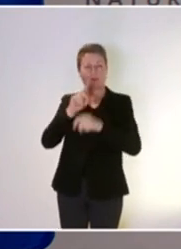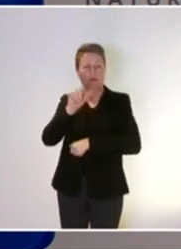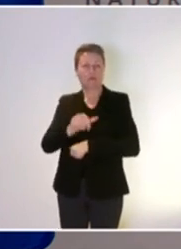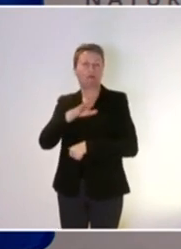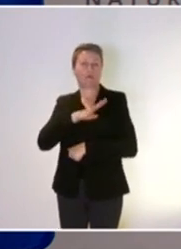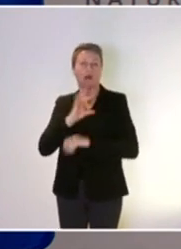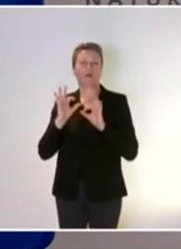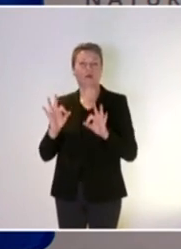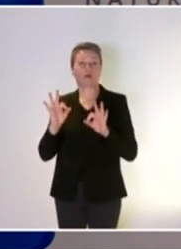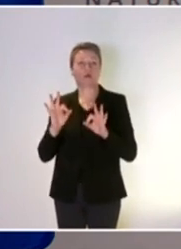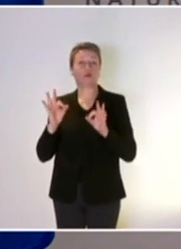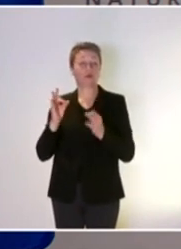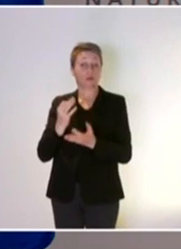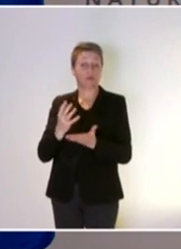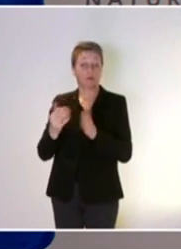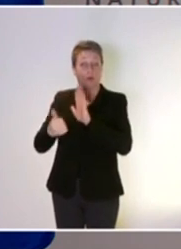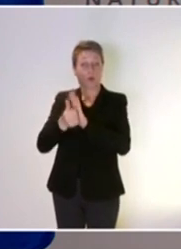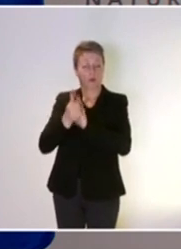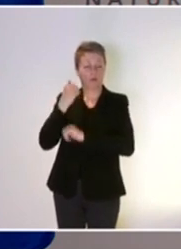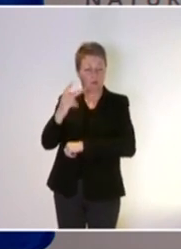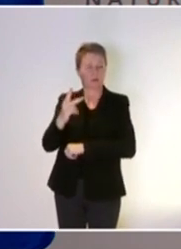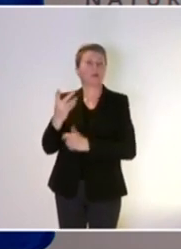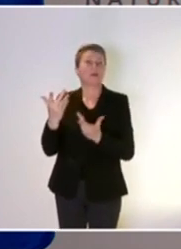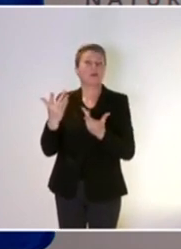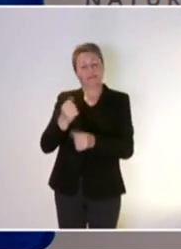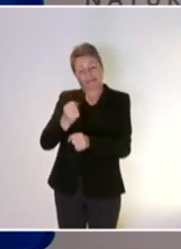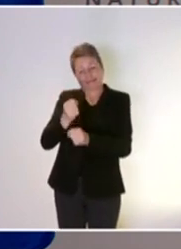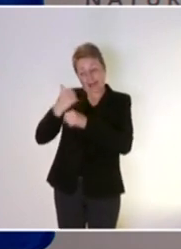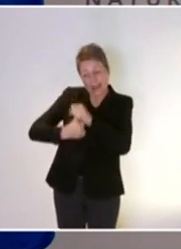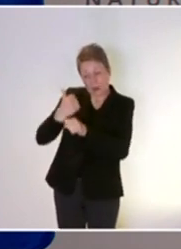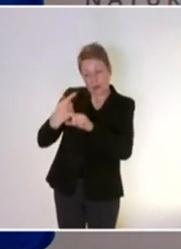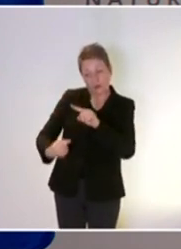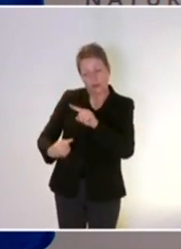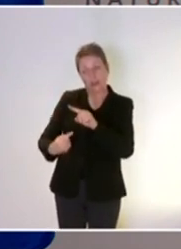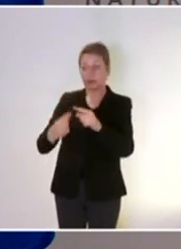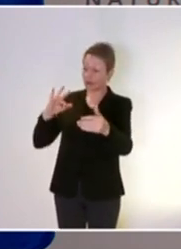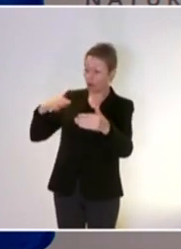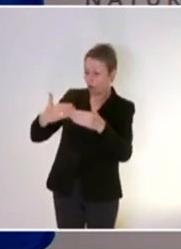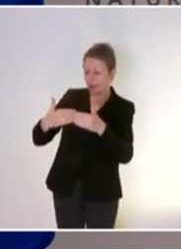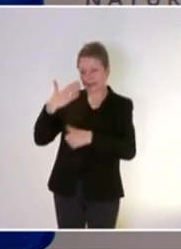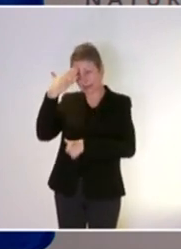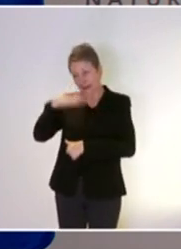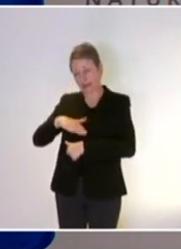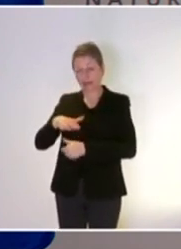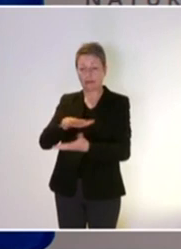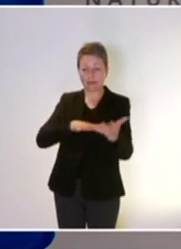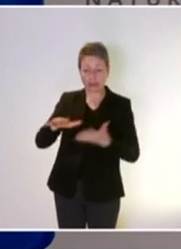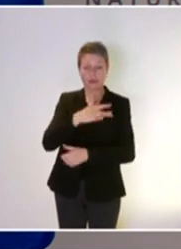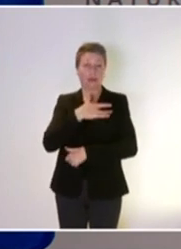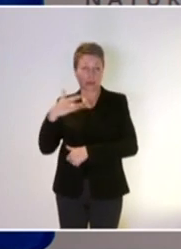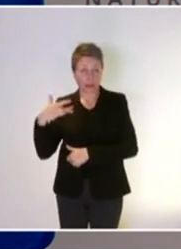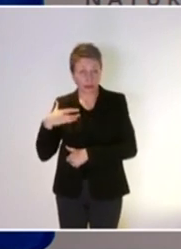qu'elle peut porter. C'est quand même le travail d'un an et demi dans le contexte que vous savez, crise sanitaire,